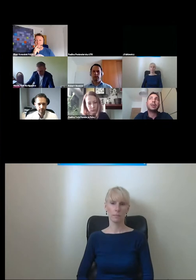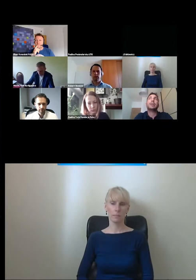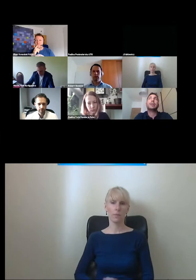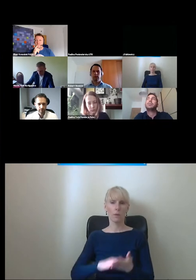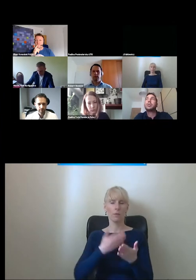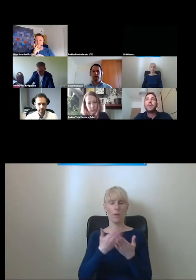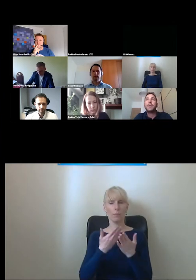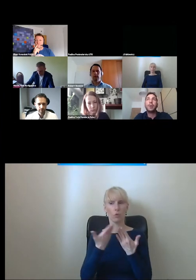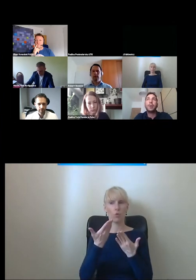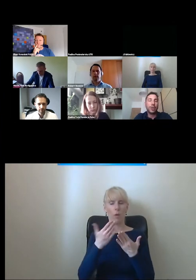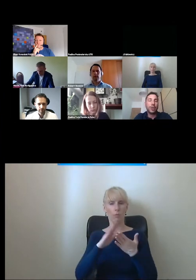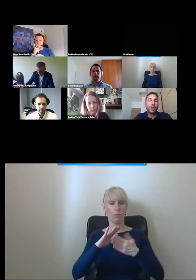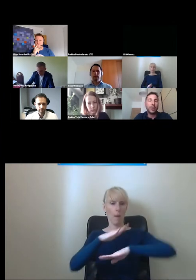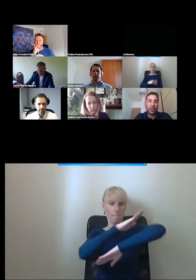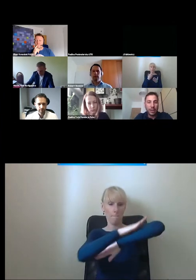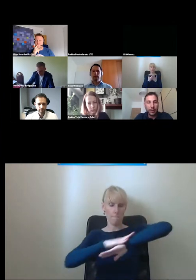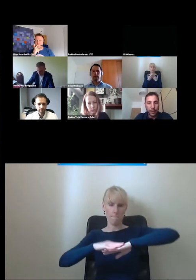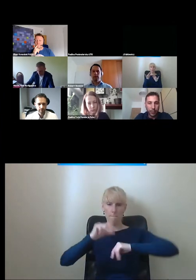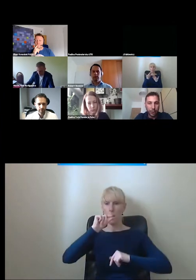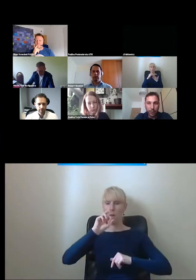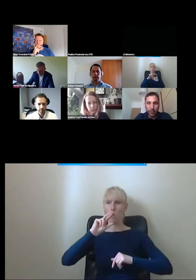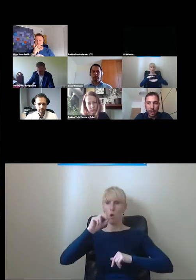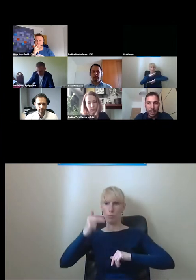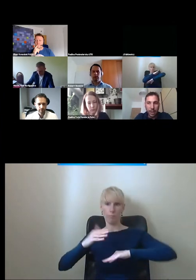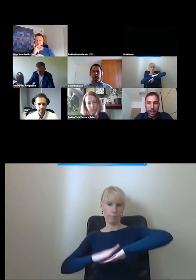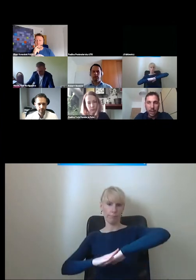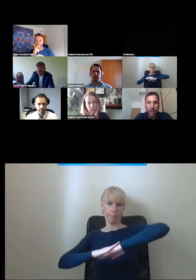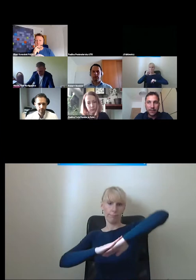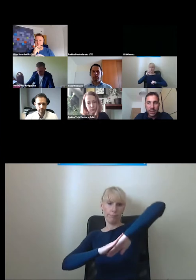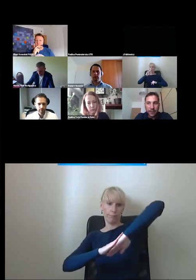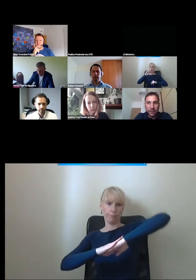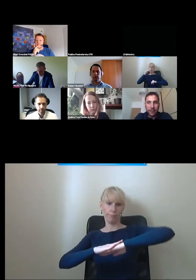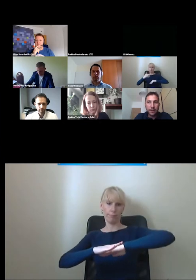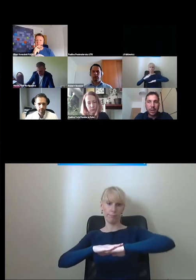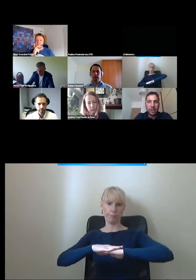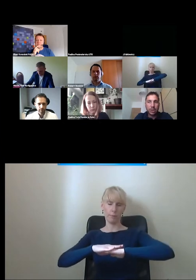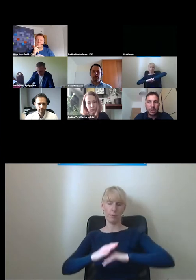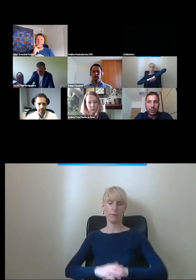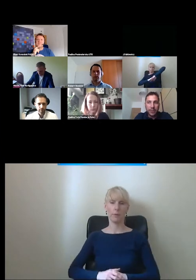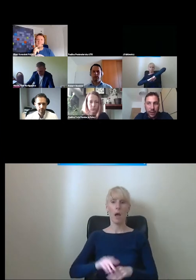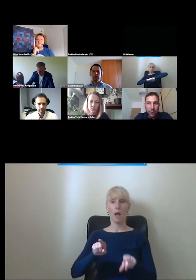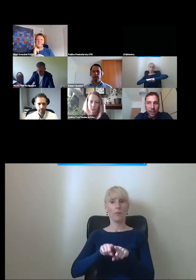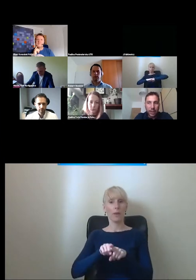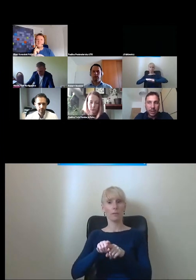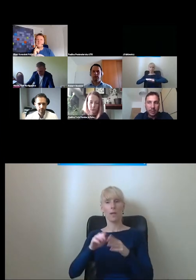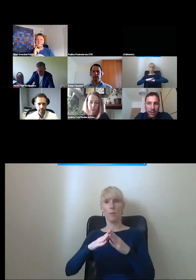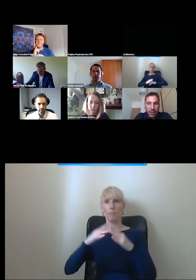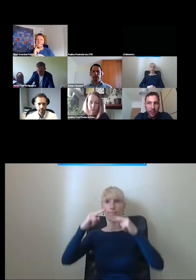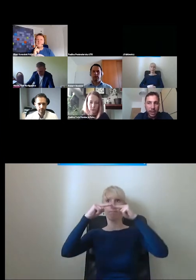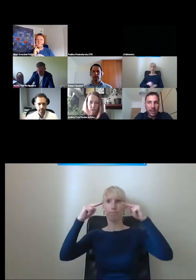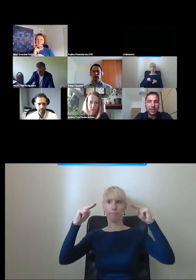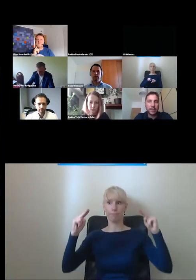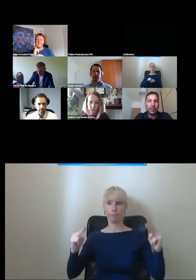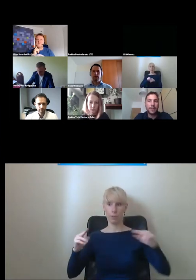przykładowo perony położone na innym poziomie, czy to przy wiaduktach,